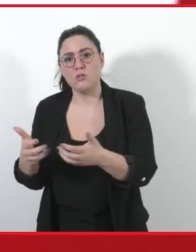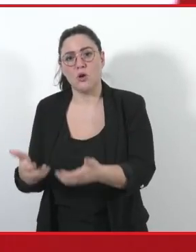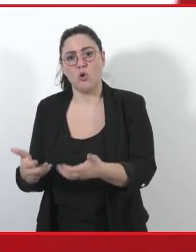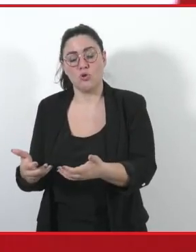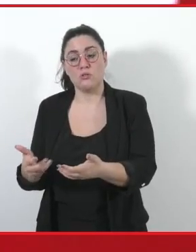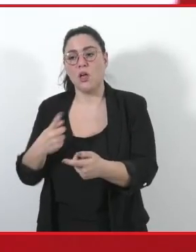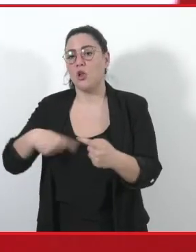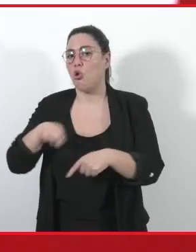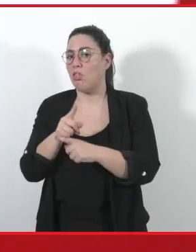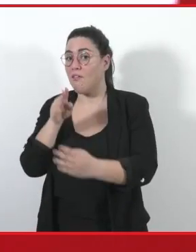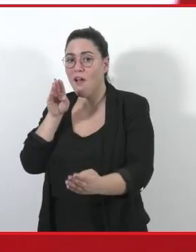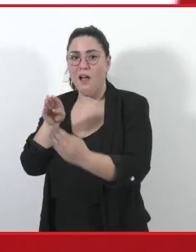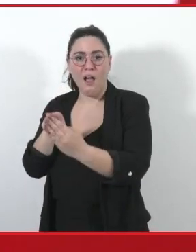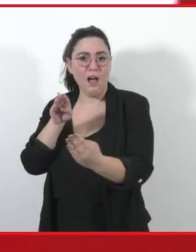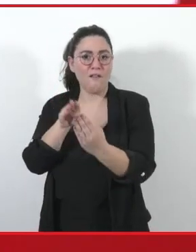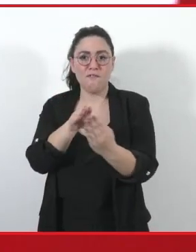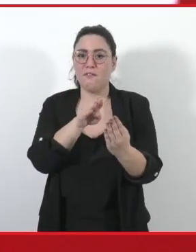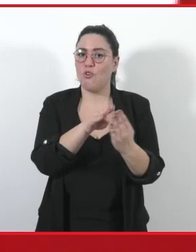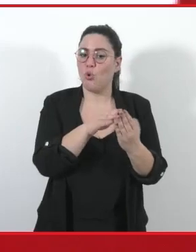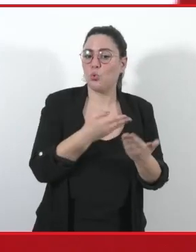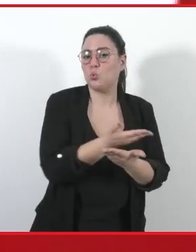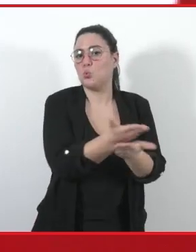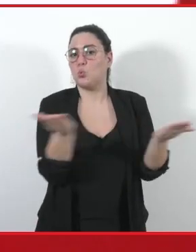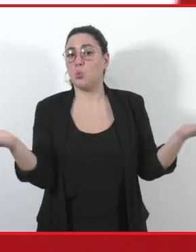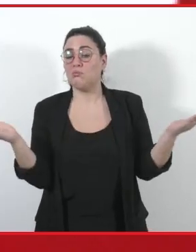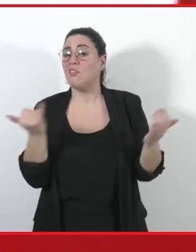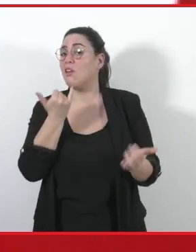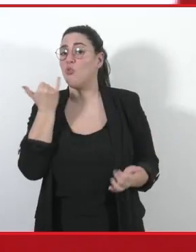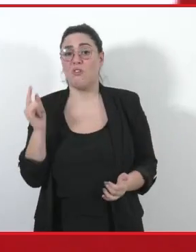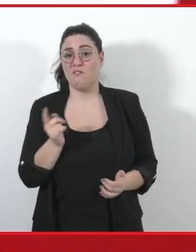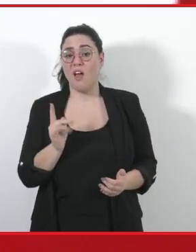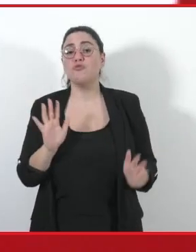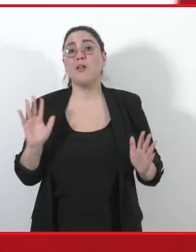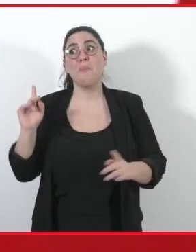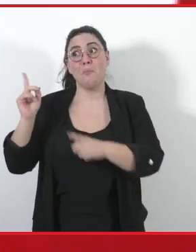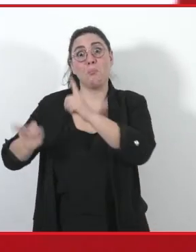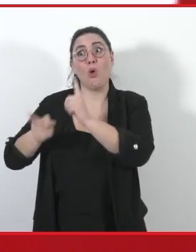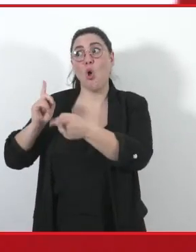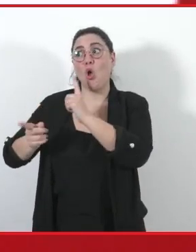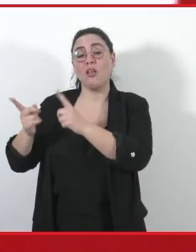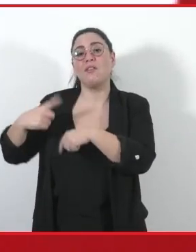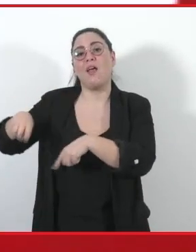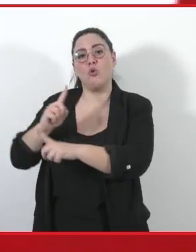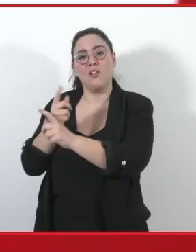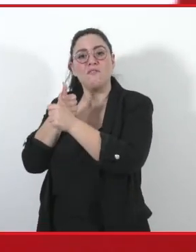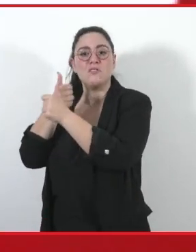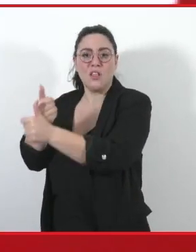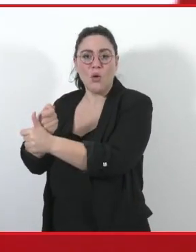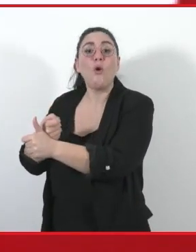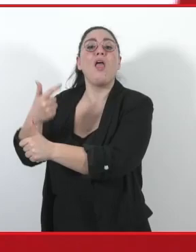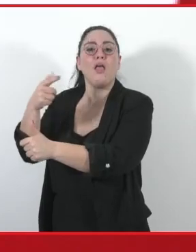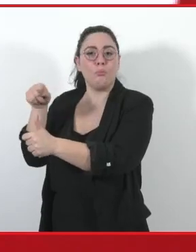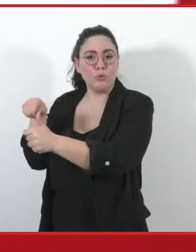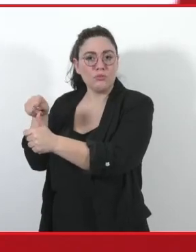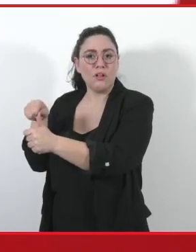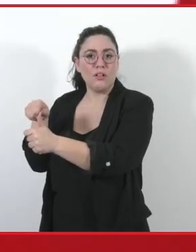difficile. Per questo ciò che accade nel campo della politica per noi è importante, perché è chi è presente